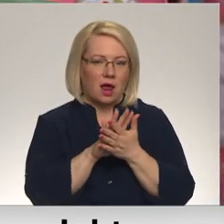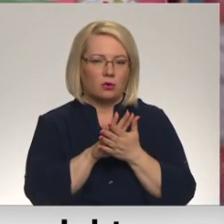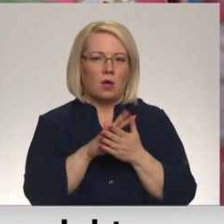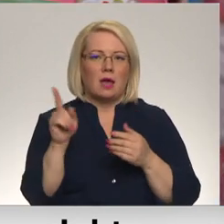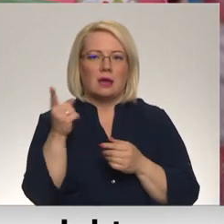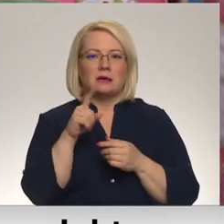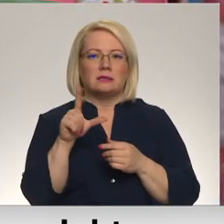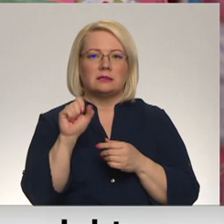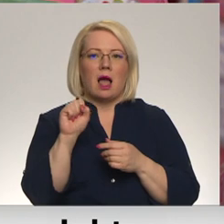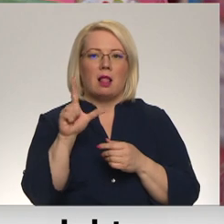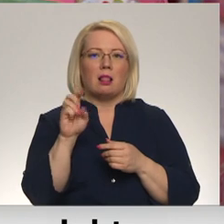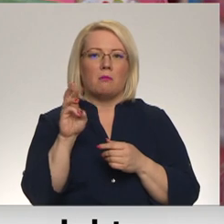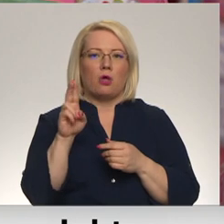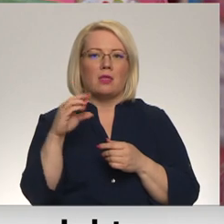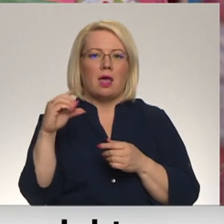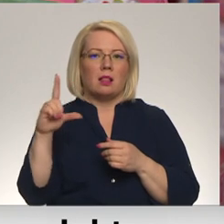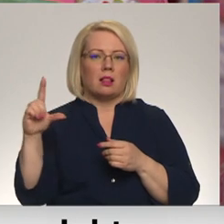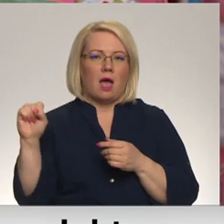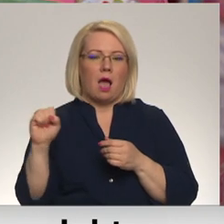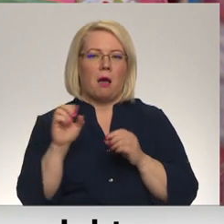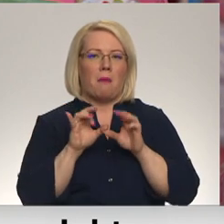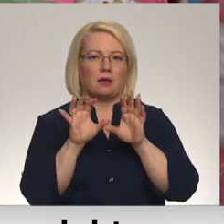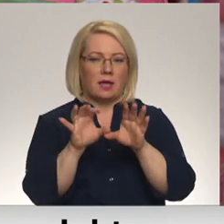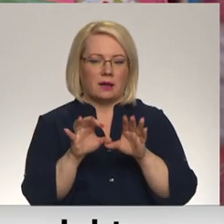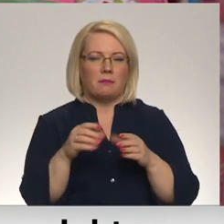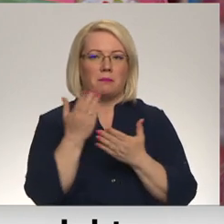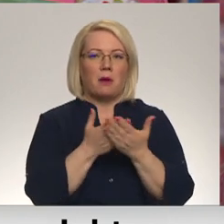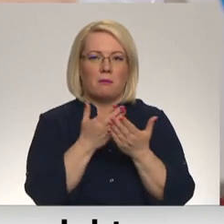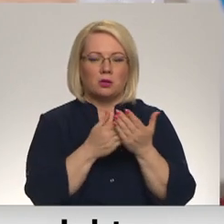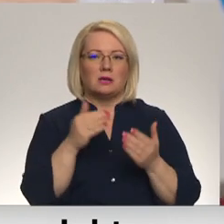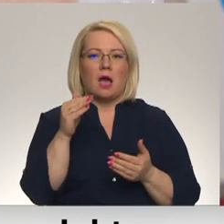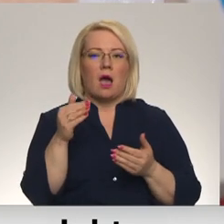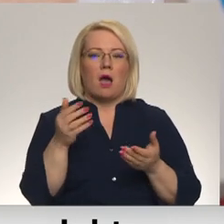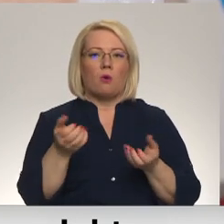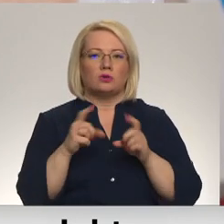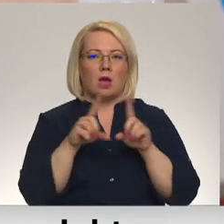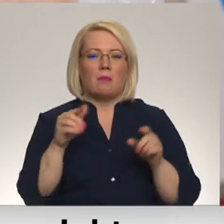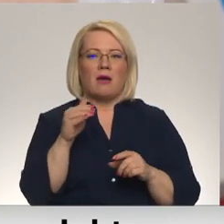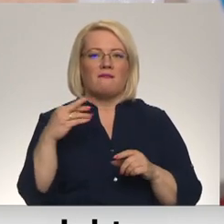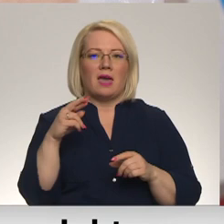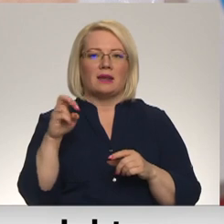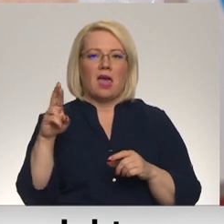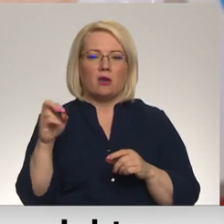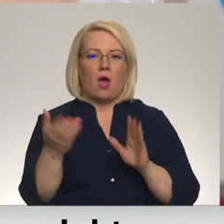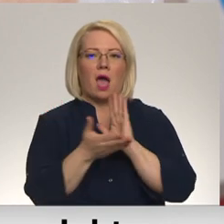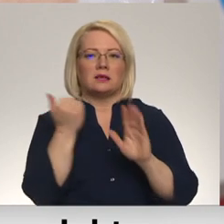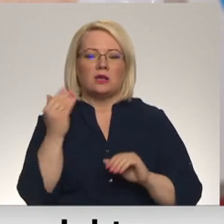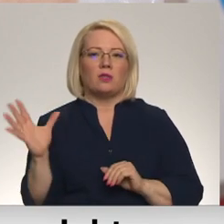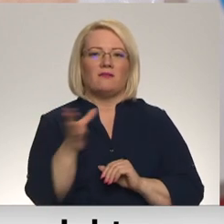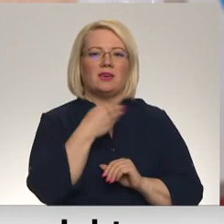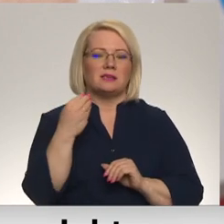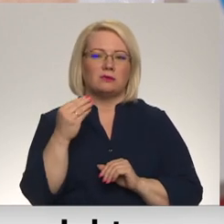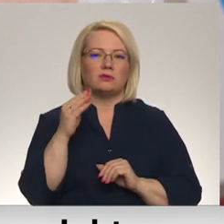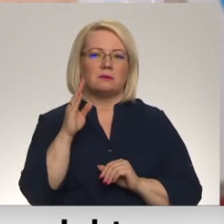salmonellas baktērijām. Tas pamatots ar uzņēmuma Ferreiro lēmuma atsaukt no tirzniecības visus beļģijas